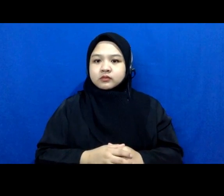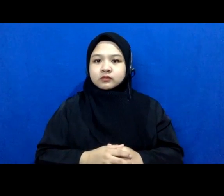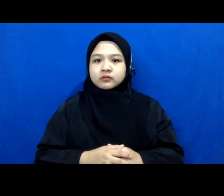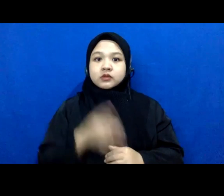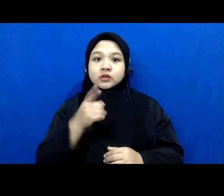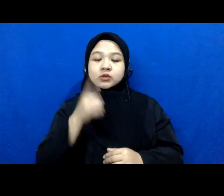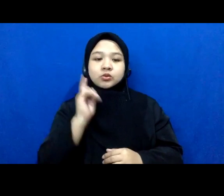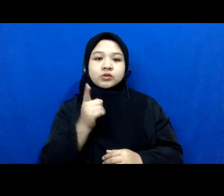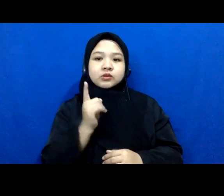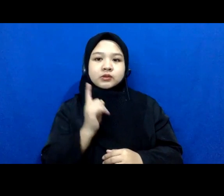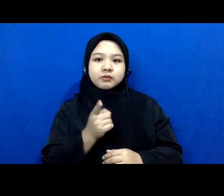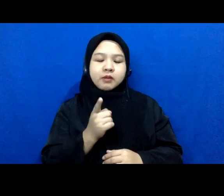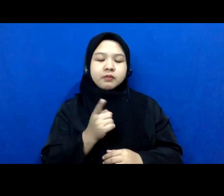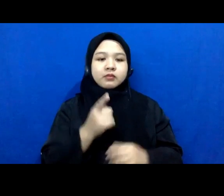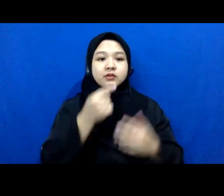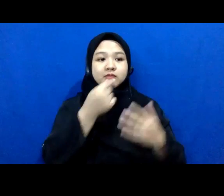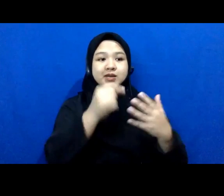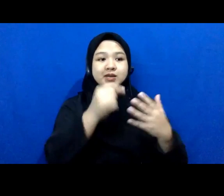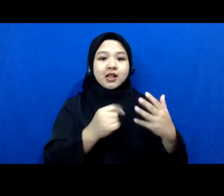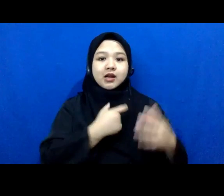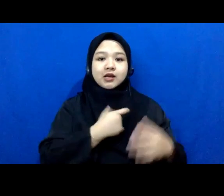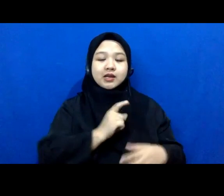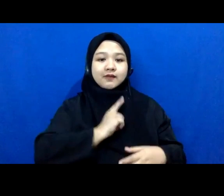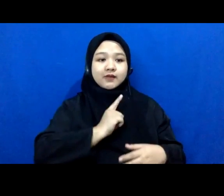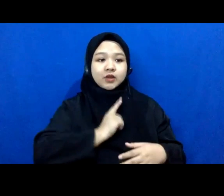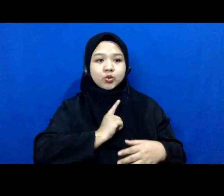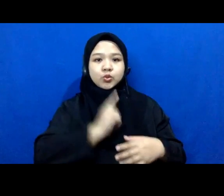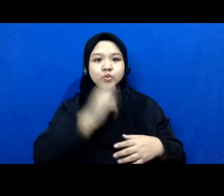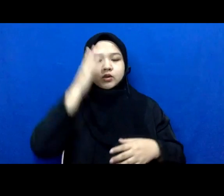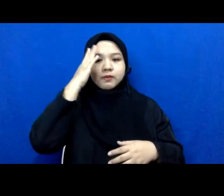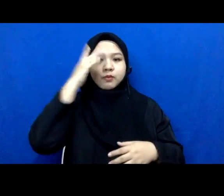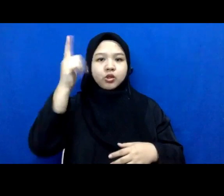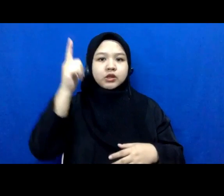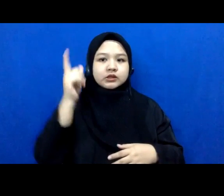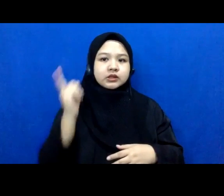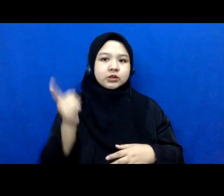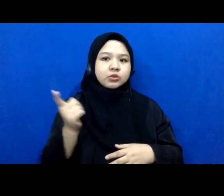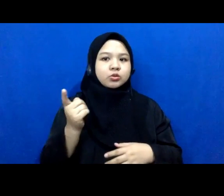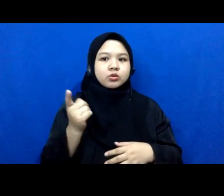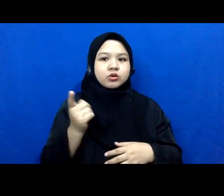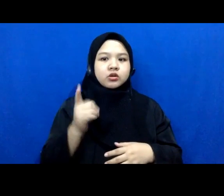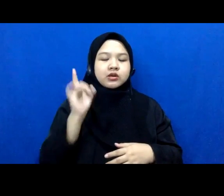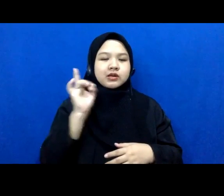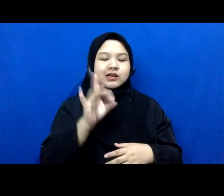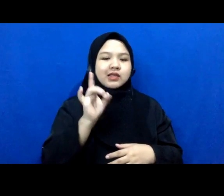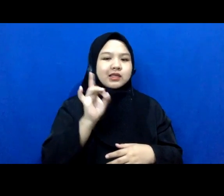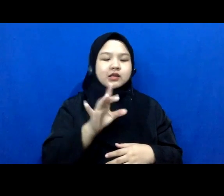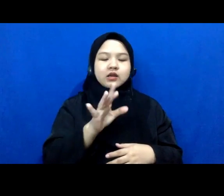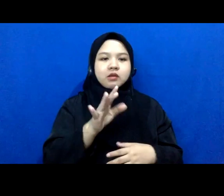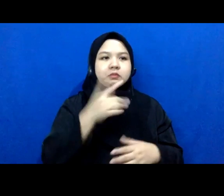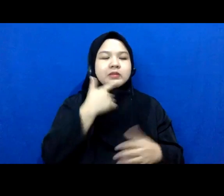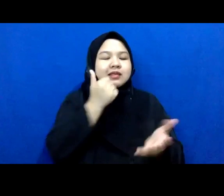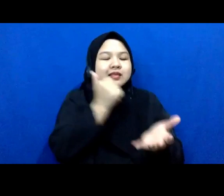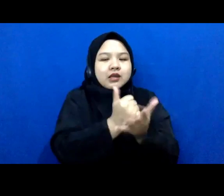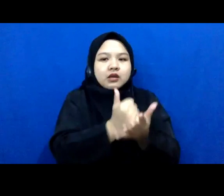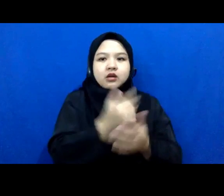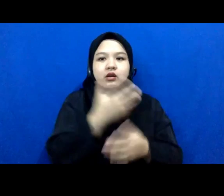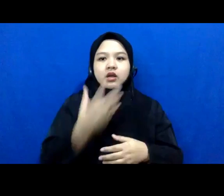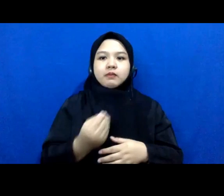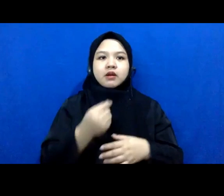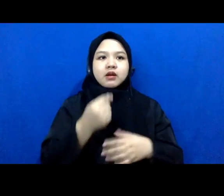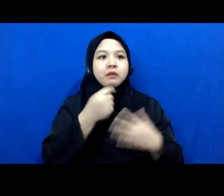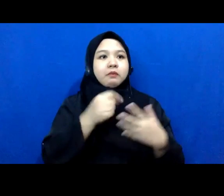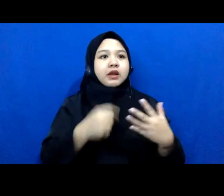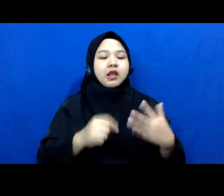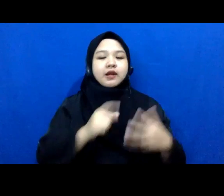penilaian individual di level kepolisian itu sangat kritikal dibanding penilaian individual di